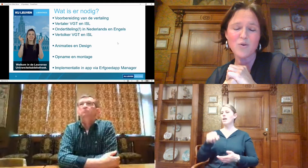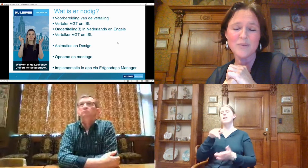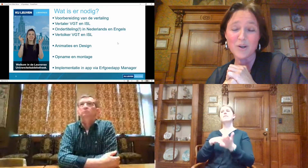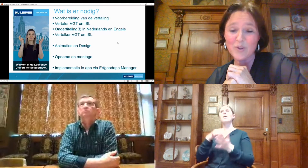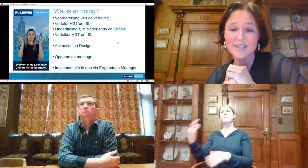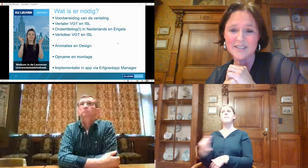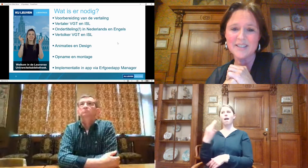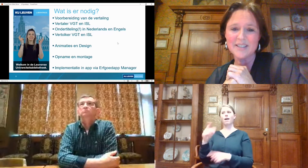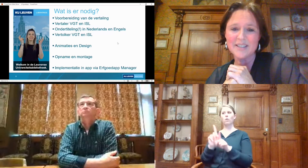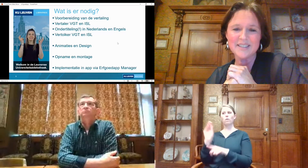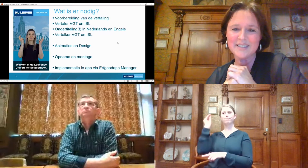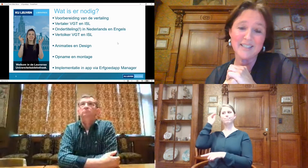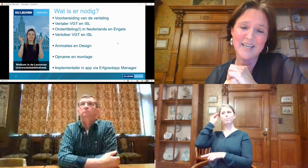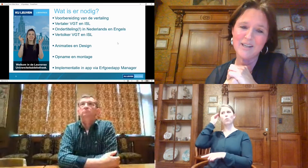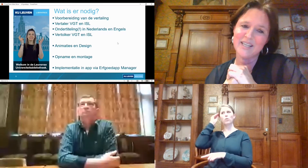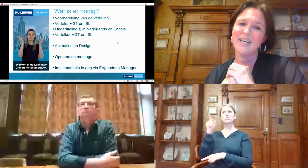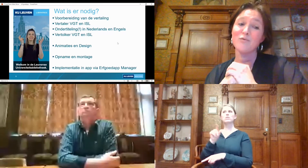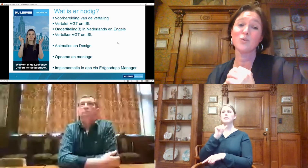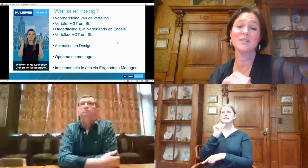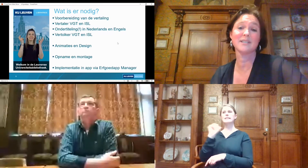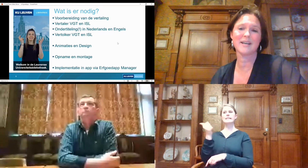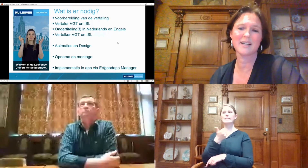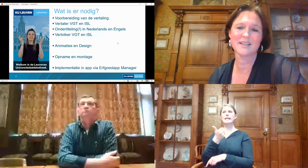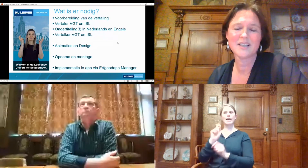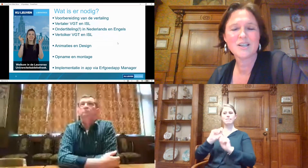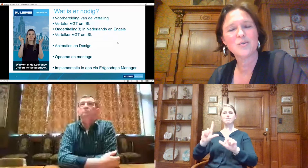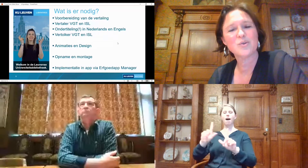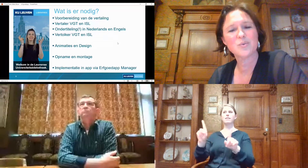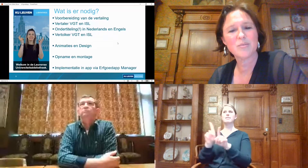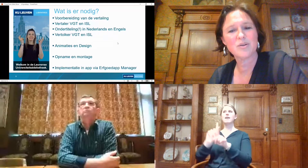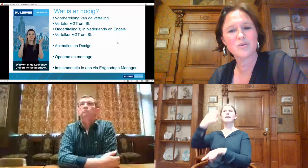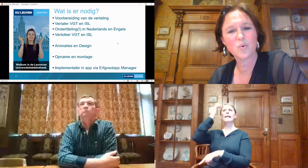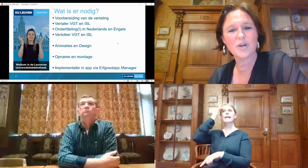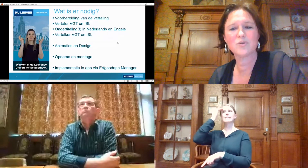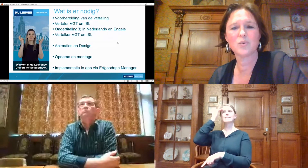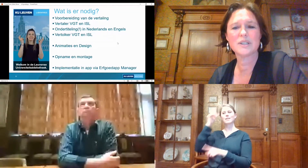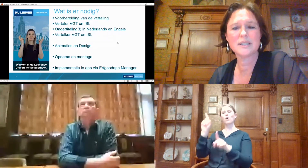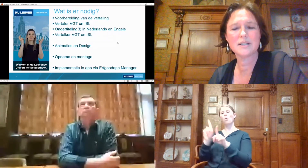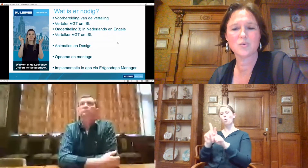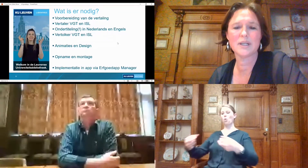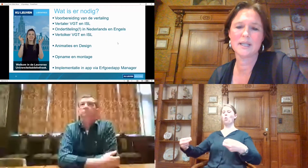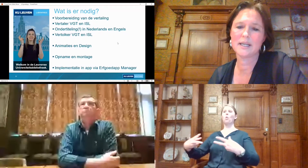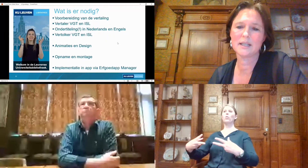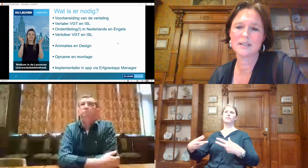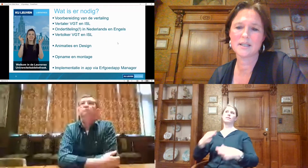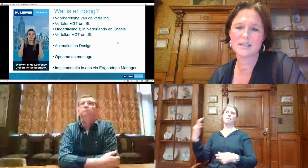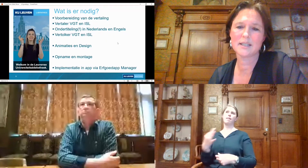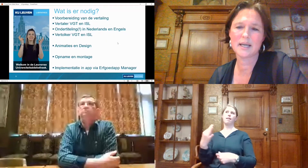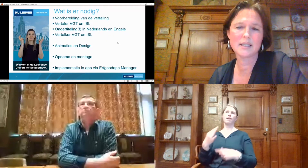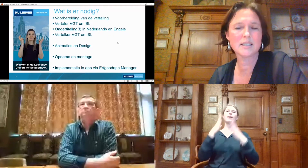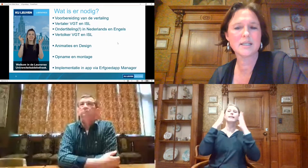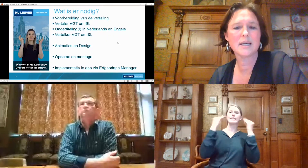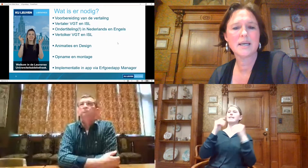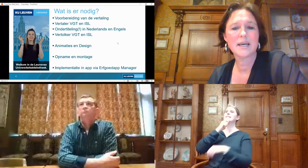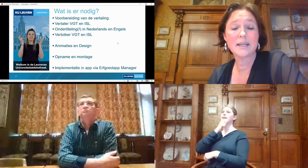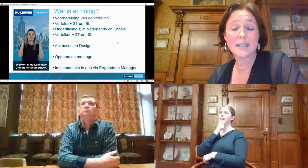belangrijk om daar ook aan te denken dat niet iedereen evengoed is in talen. Dus wij hebben het ook gelaten ondertitelen, zowel in het Nederlands als in